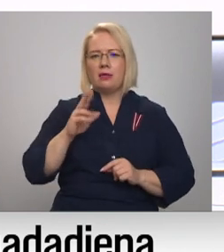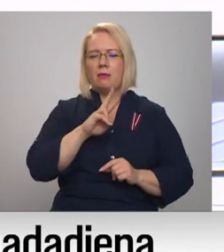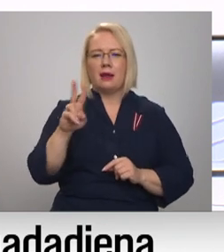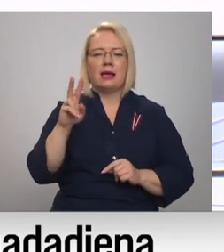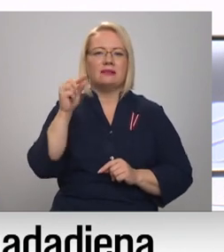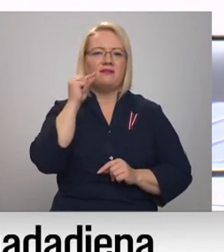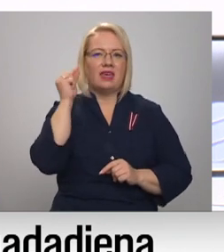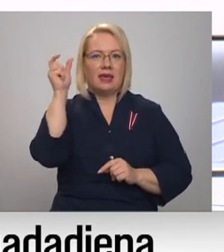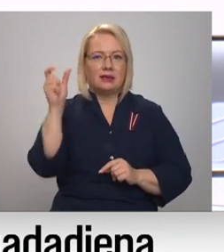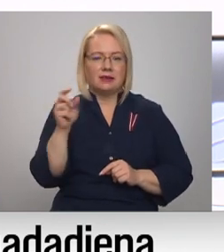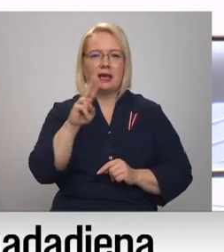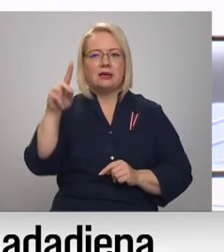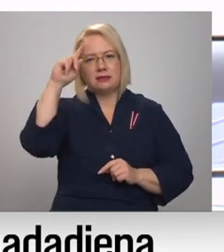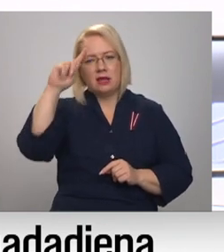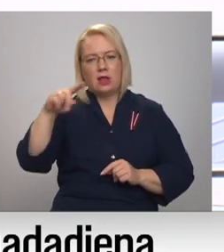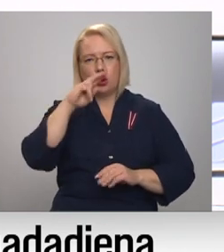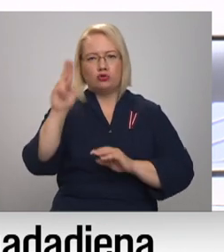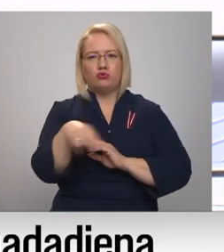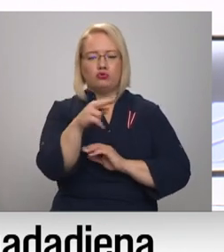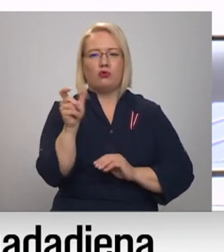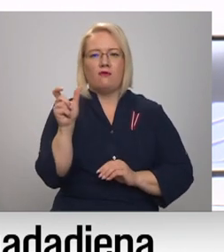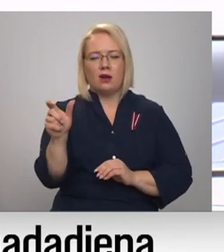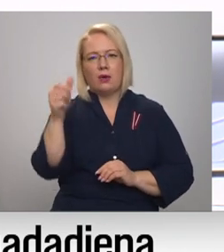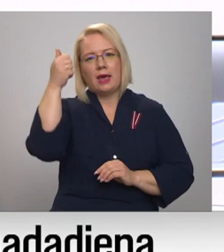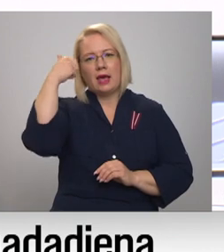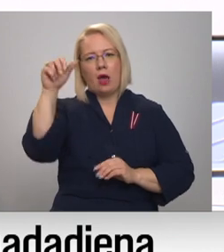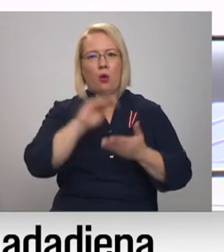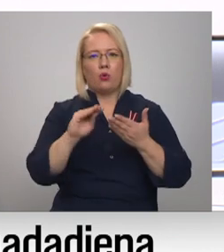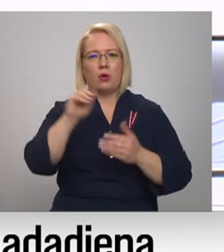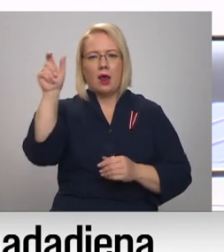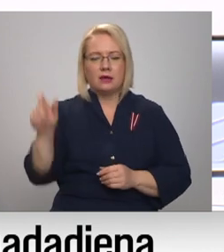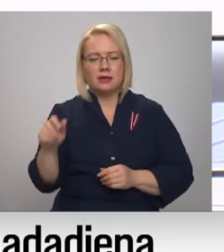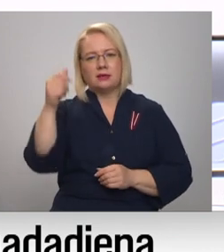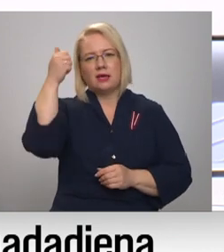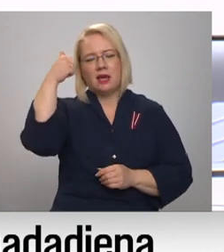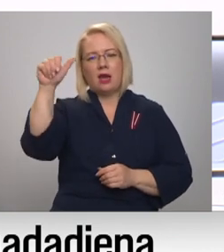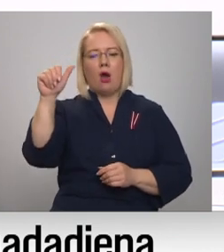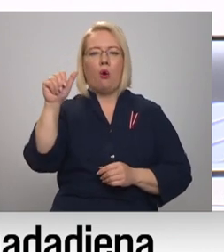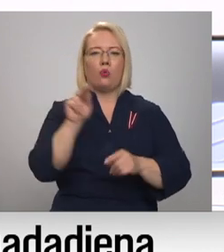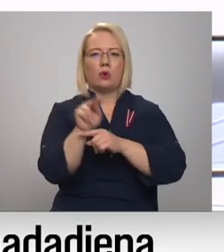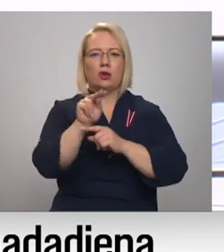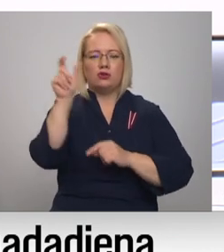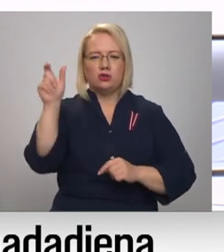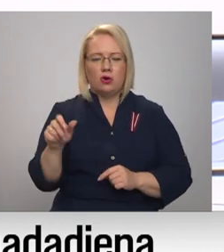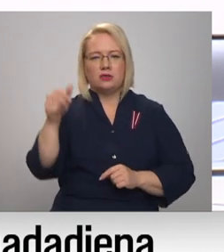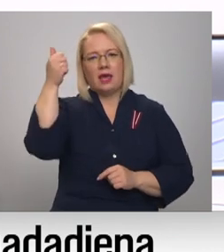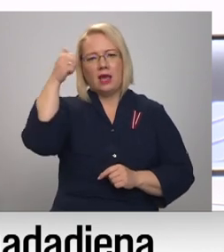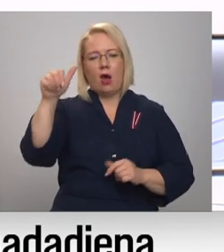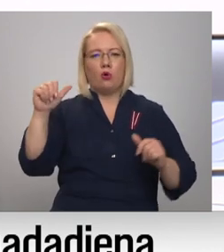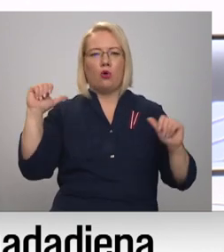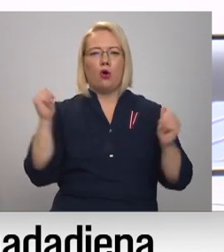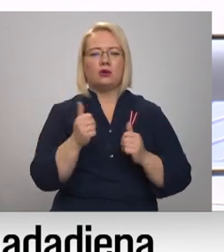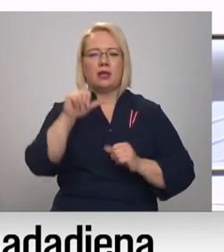Čūsku vārdus. Igaņu rakstnieks, Igaņu režisors, Igaņu scenogrāfs, kostīm māksnieks un Latvijas